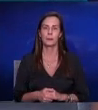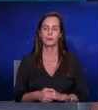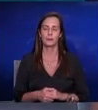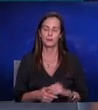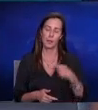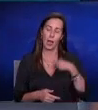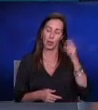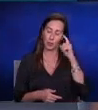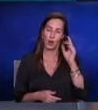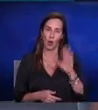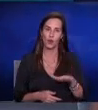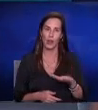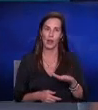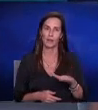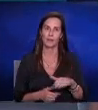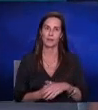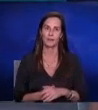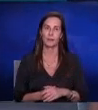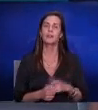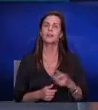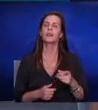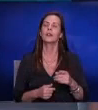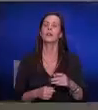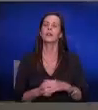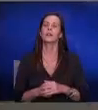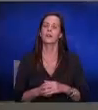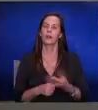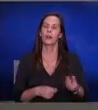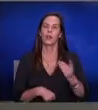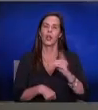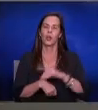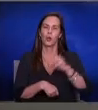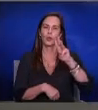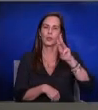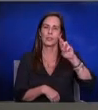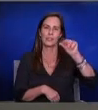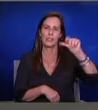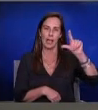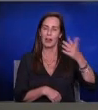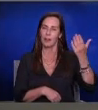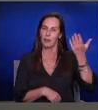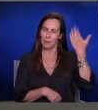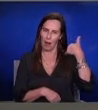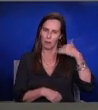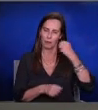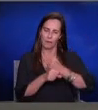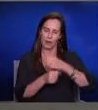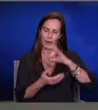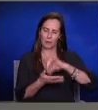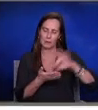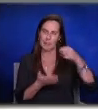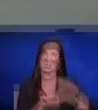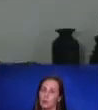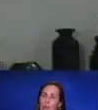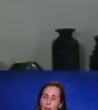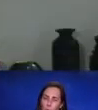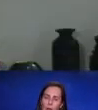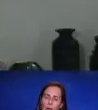ראש פורום כהלת שעבר הכלכלן הראשי במשרד האוצר תודה רבה שהייתה איתנו, ערב טוב תודה לכם